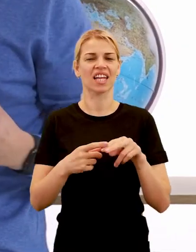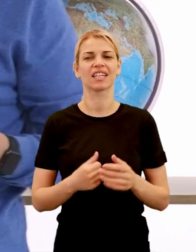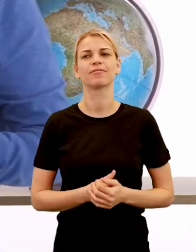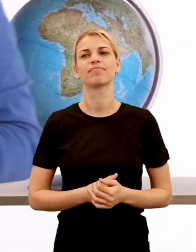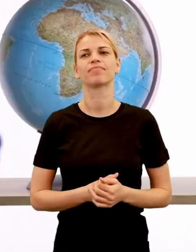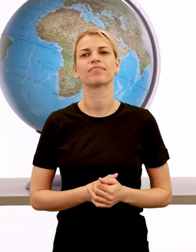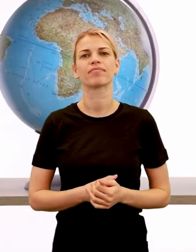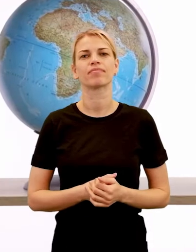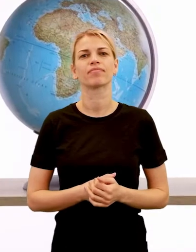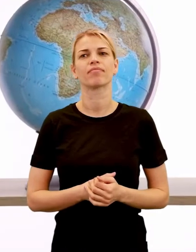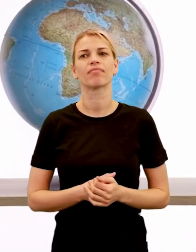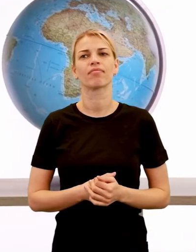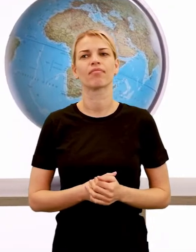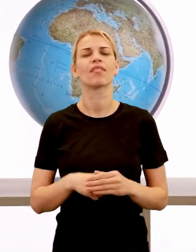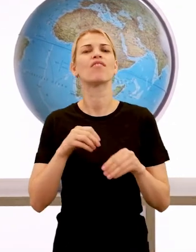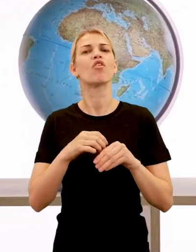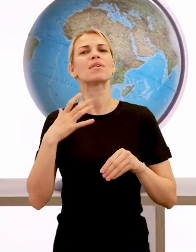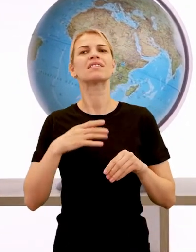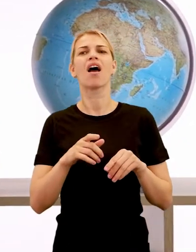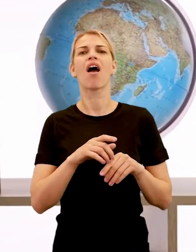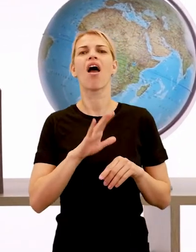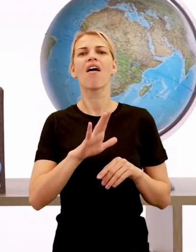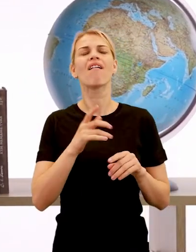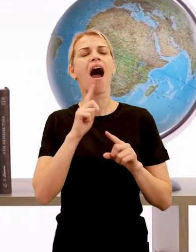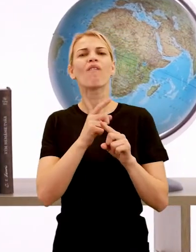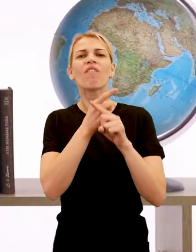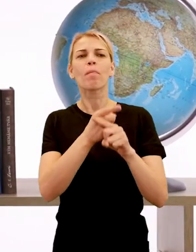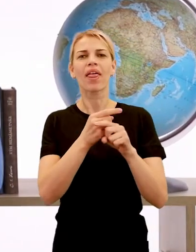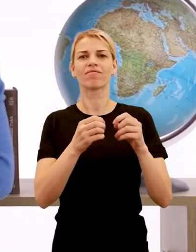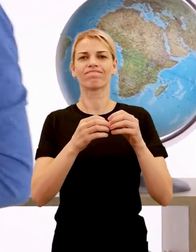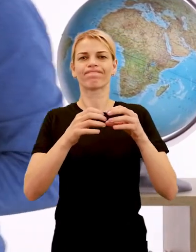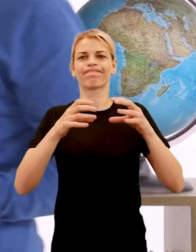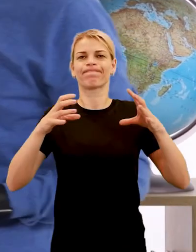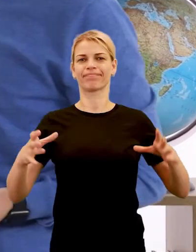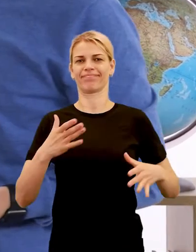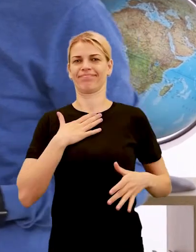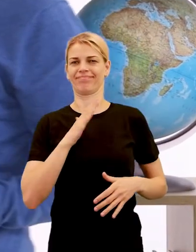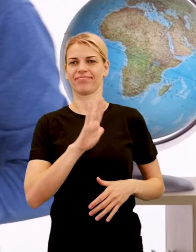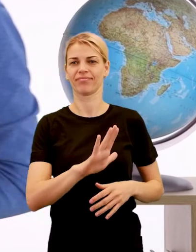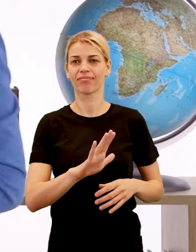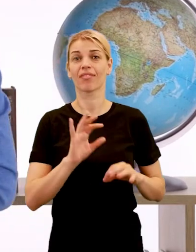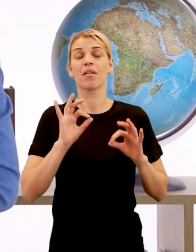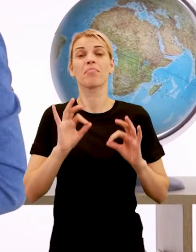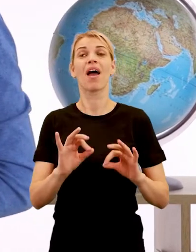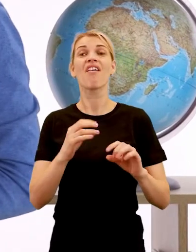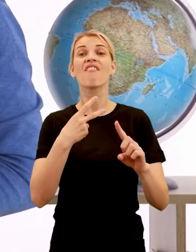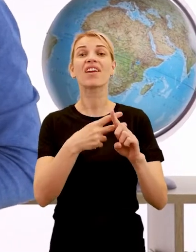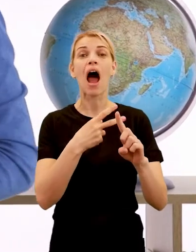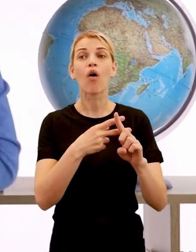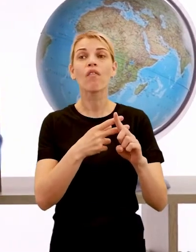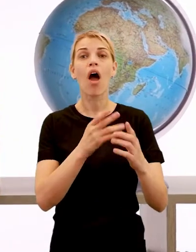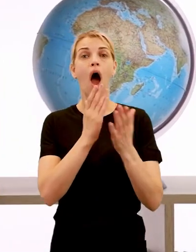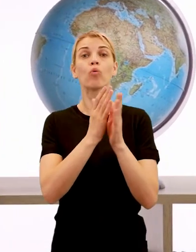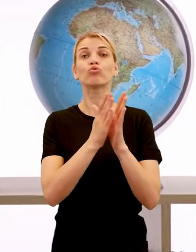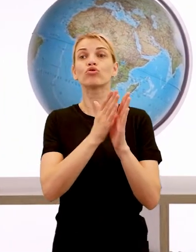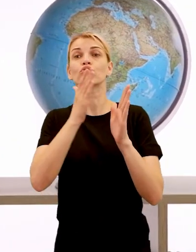silné mocnosti chceli teda rozširovať ten svoj vplyv. A preto Frankovia, keďže intú zrazu v susedstve vznikla